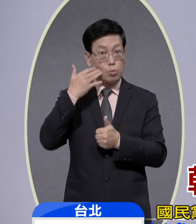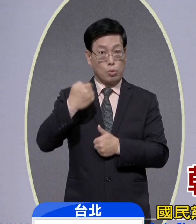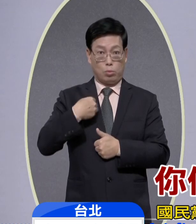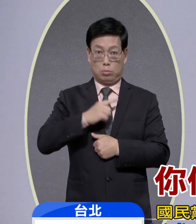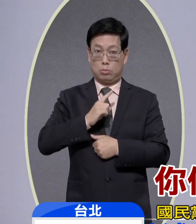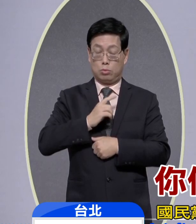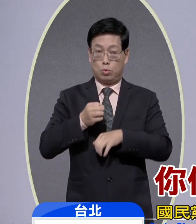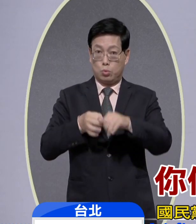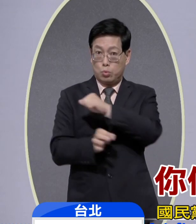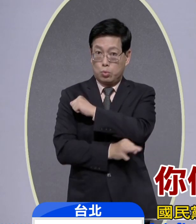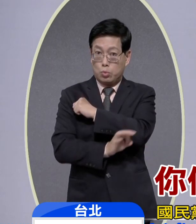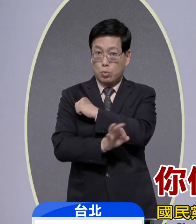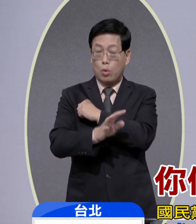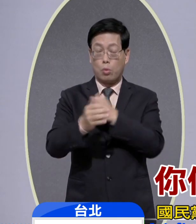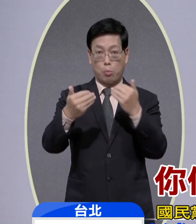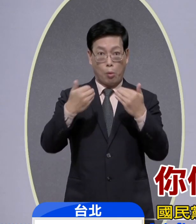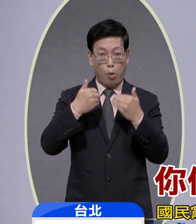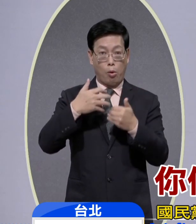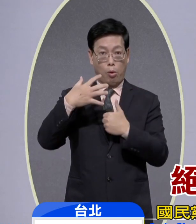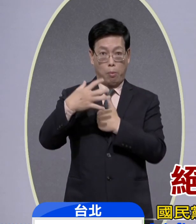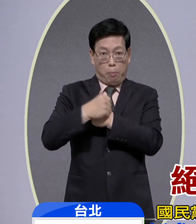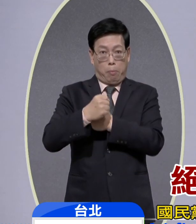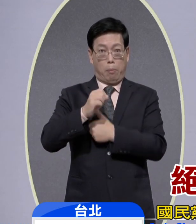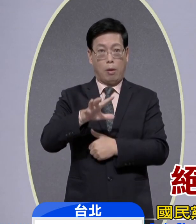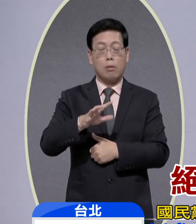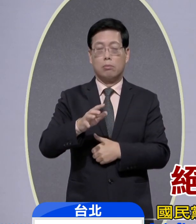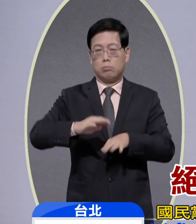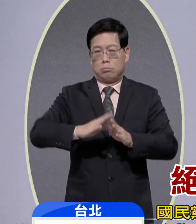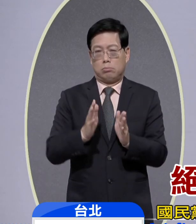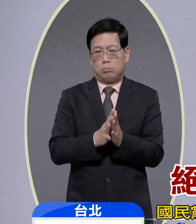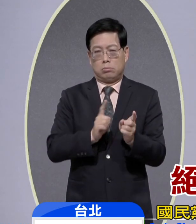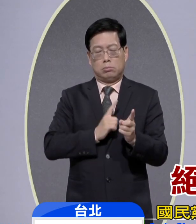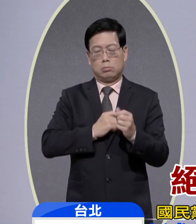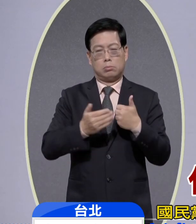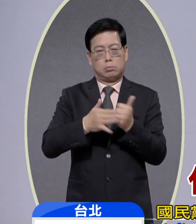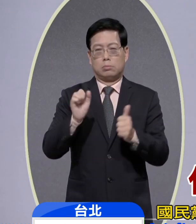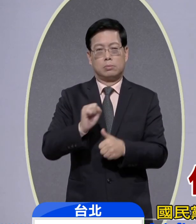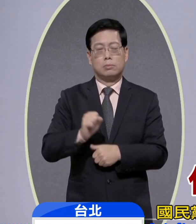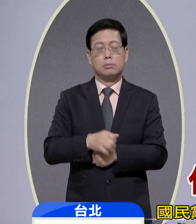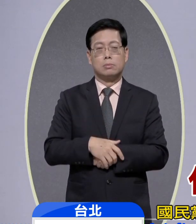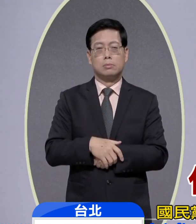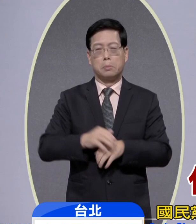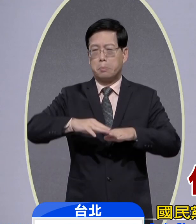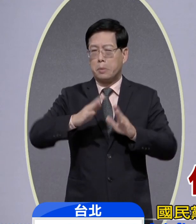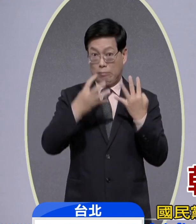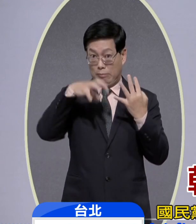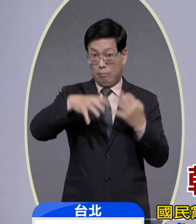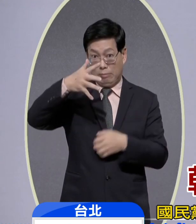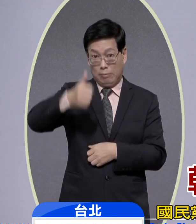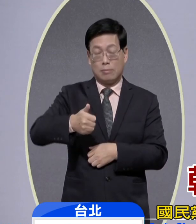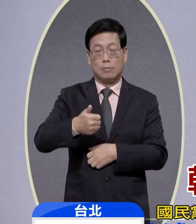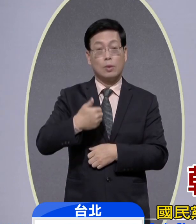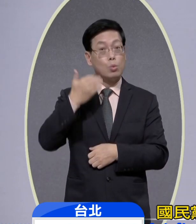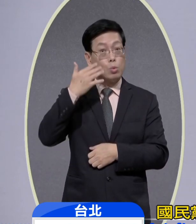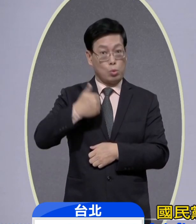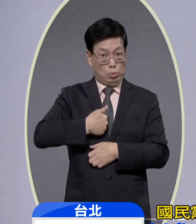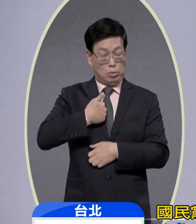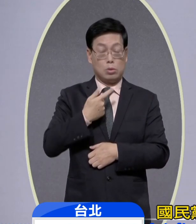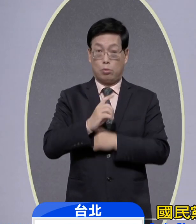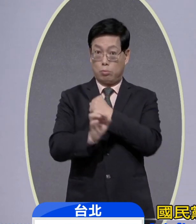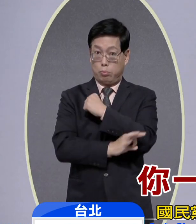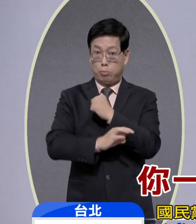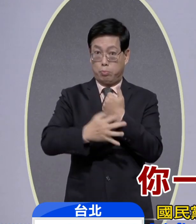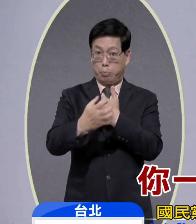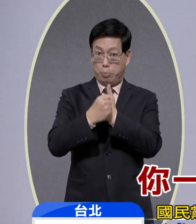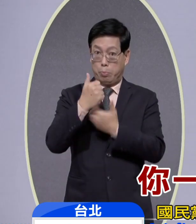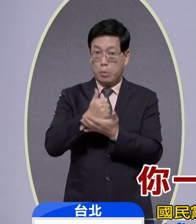瑜如果贪污你们审查到我的案件你绝对不能让我假释你就把我关到死韩国瑜如果贪污被抓